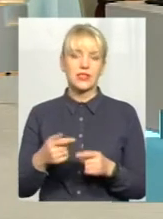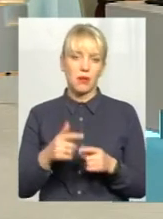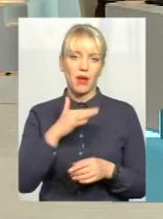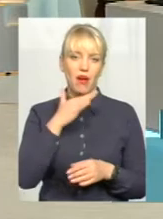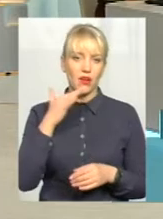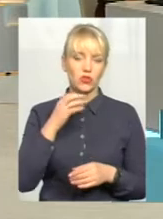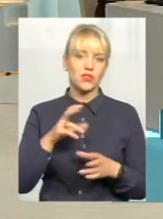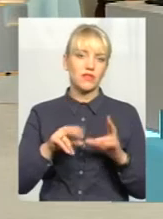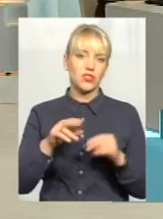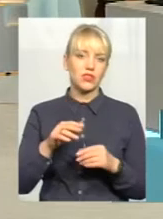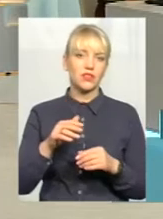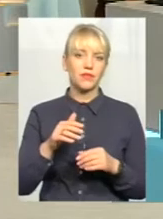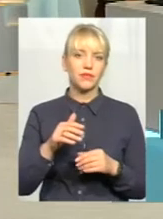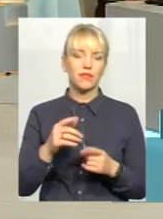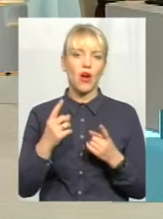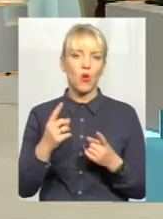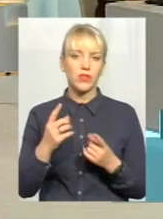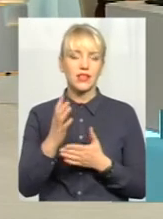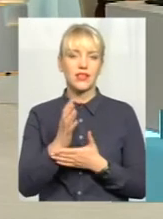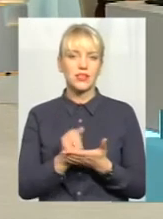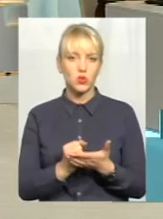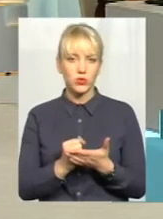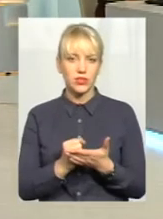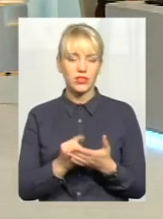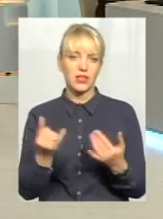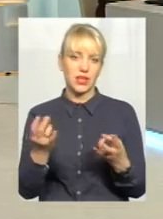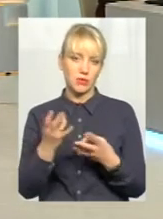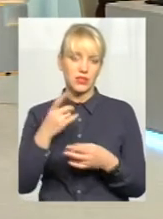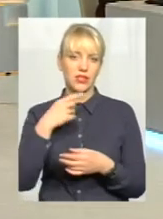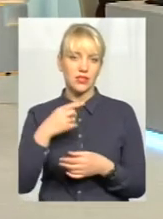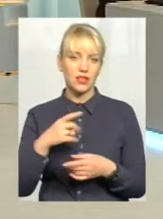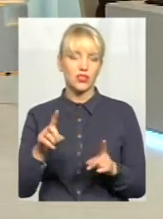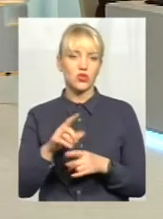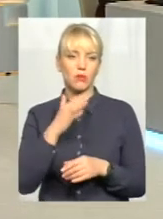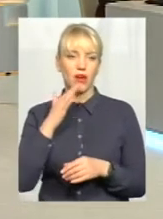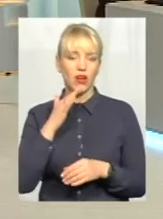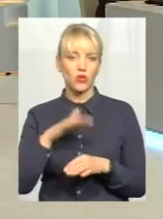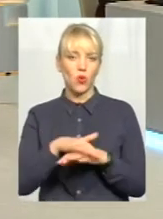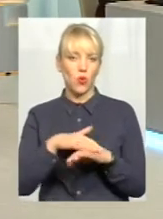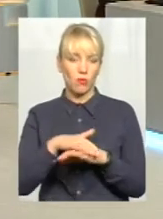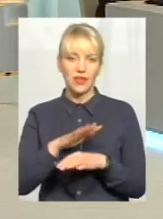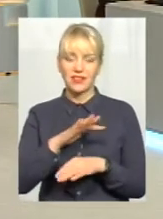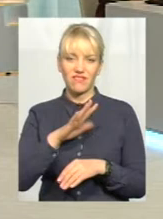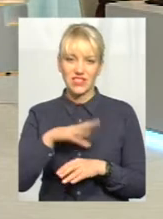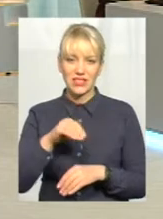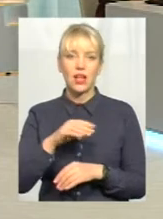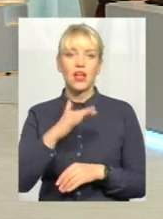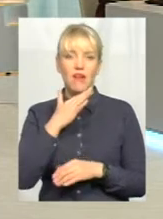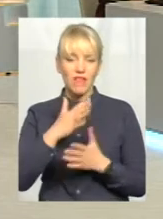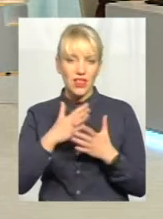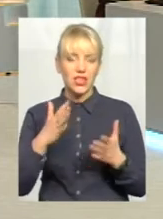багато, і це досить вагомий ресурс. І потрібно сказати, що багато громад, не всі, але велика частина,